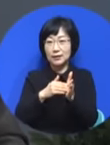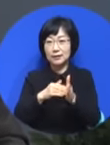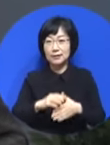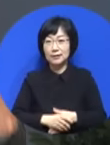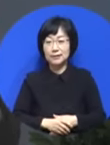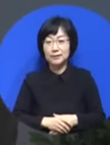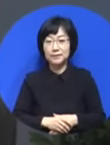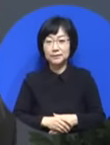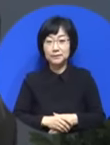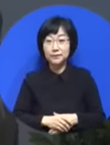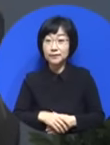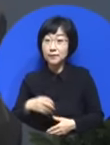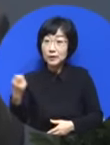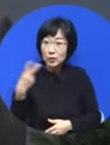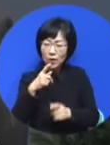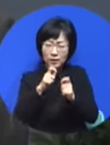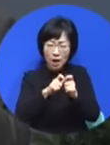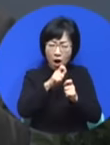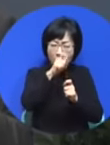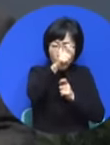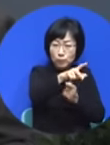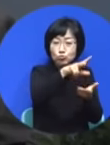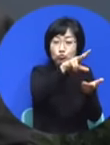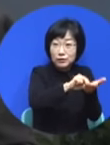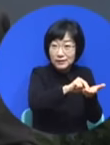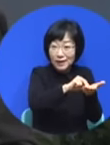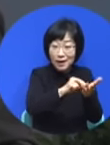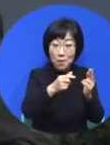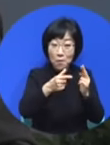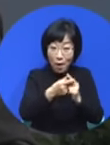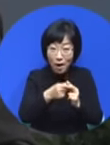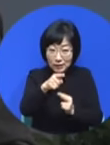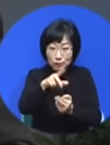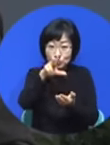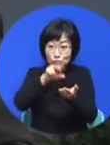영원한 문제와 해답이 뭔가를 알게 되었습니다.